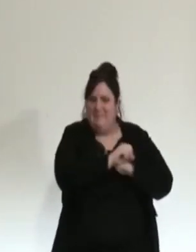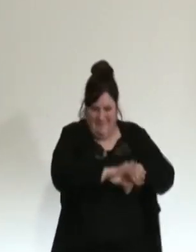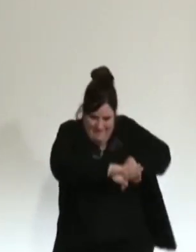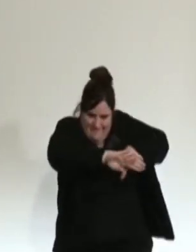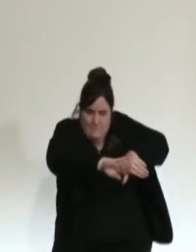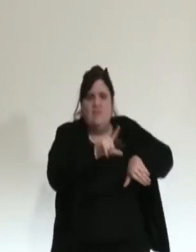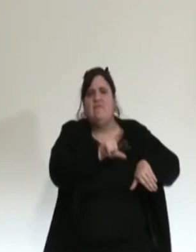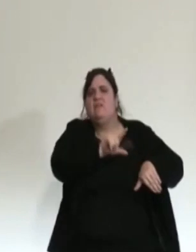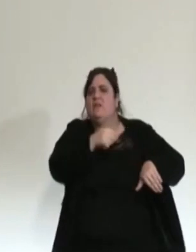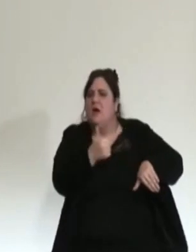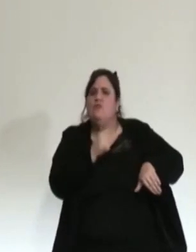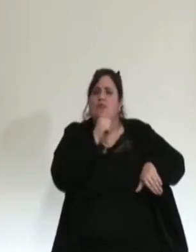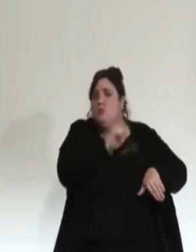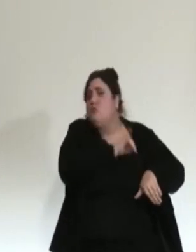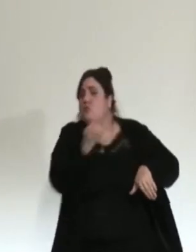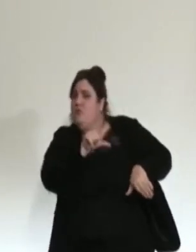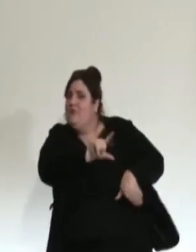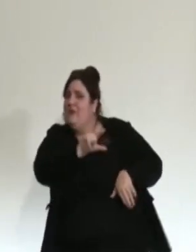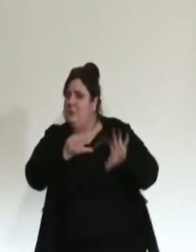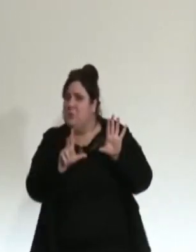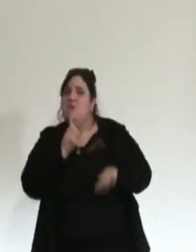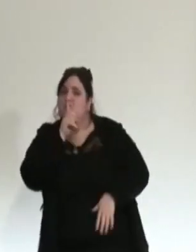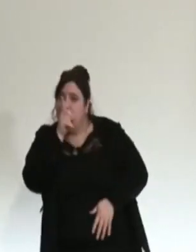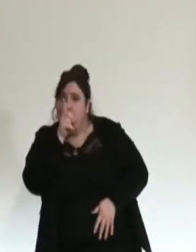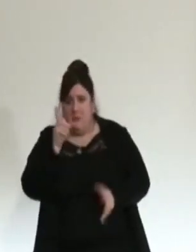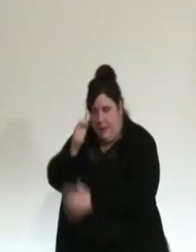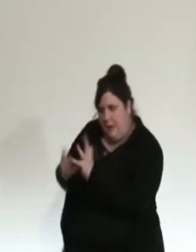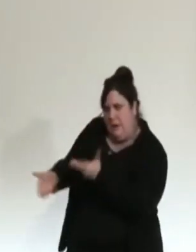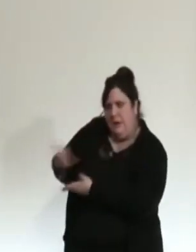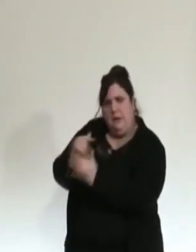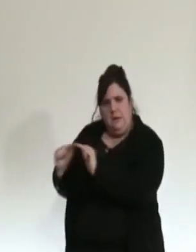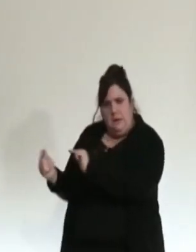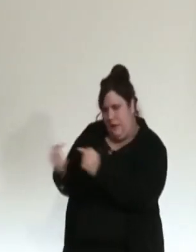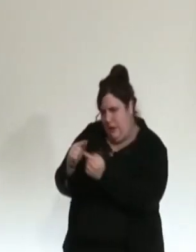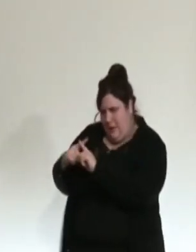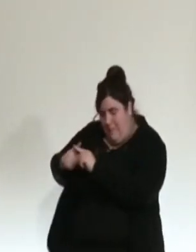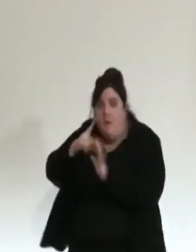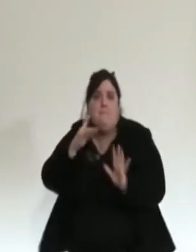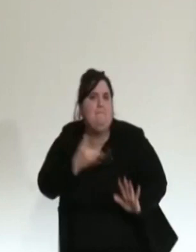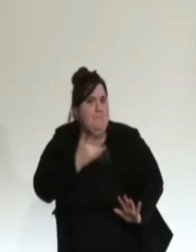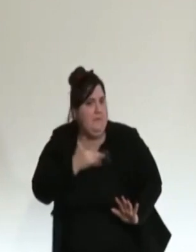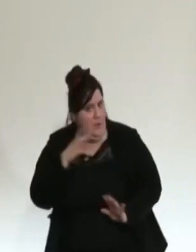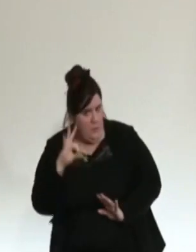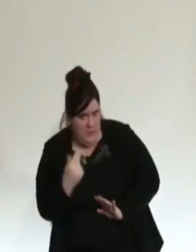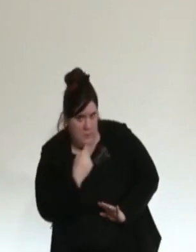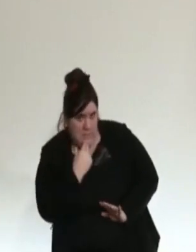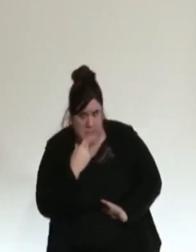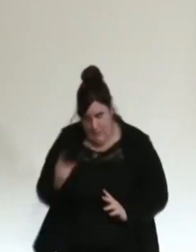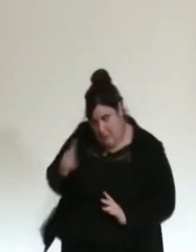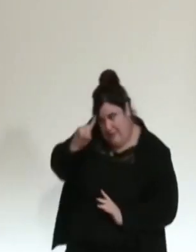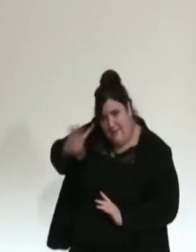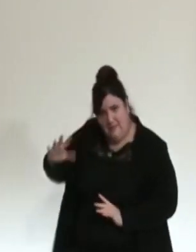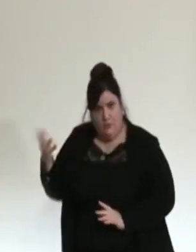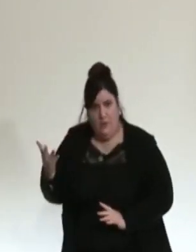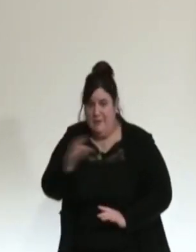28 jours, de manière à le porter jusqu'à 6 semaines, soit 42 jours. L'intérêt serait donc, selon ces experts, de vacciner un maximum